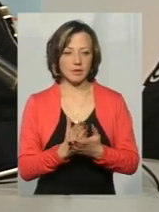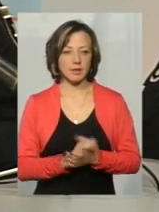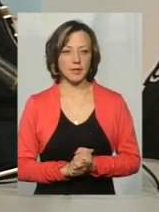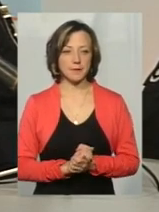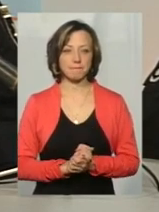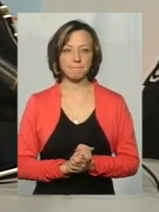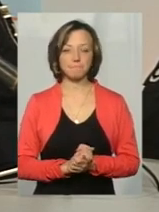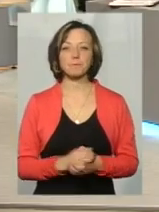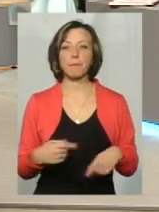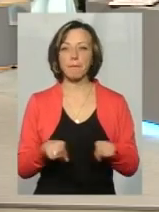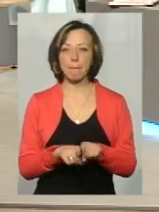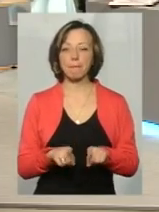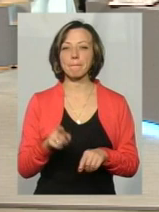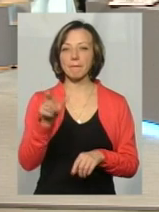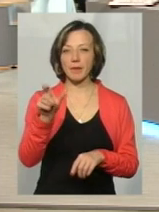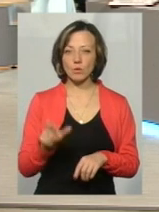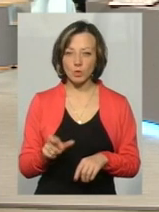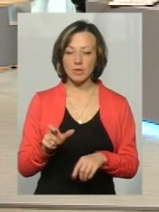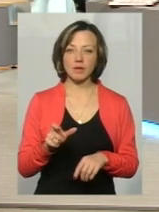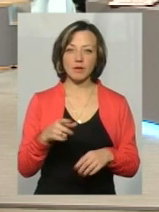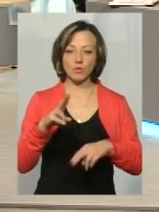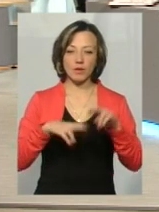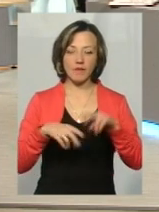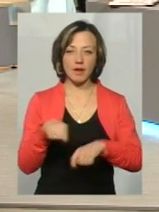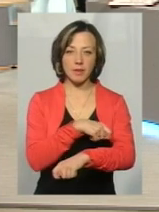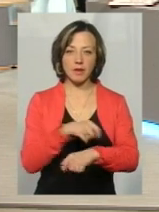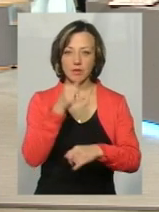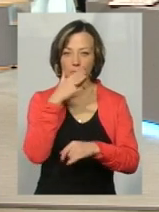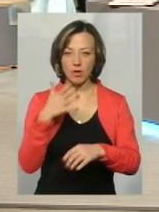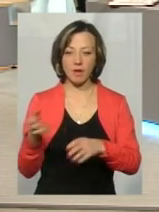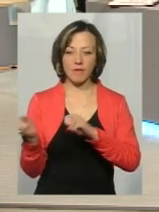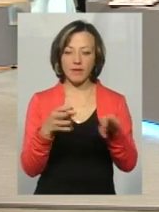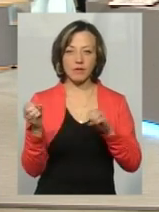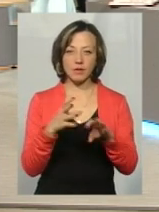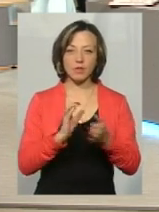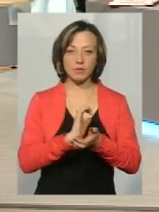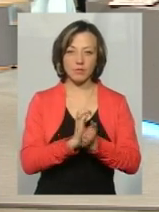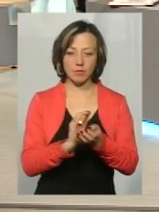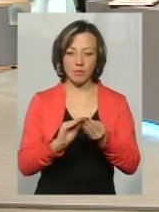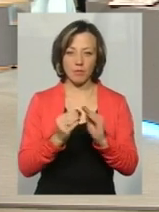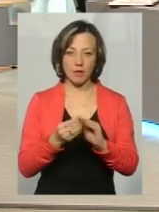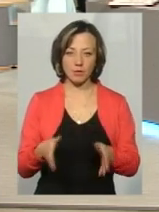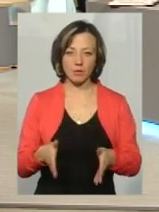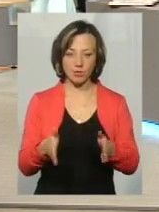Я так розумію, людина щось купувала в якогось магазині, але це будівельні матеріали, але не могла звідти їх вивезти, тому що проблематично.